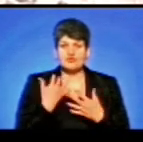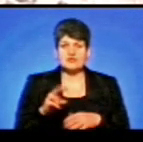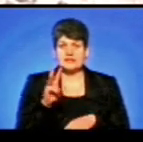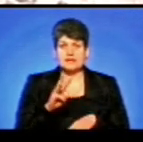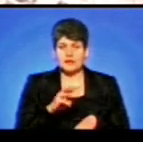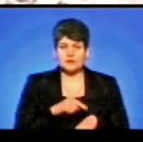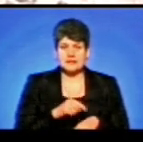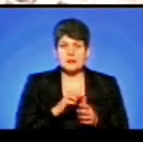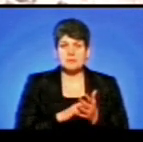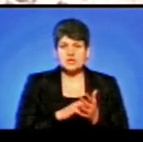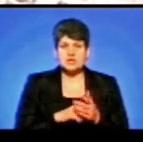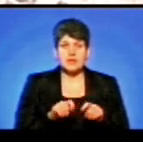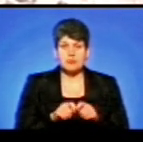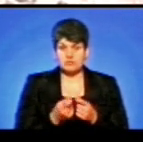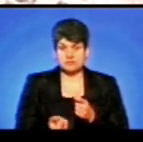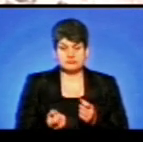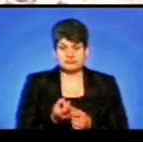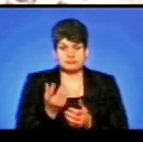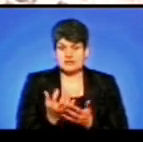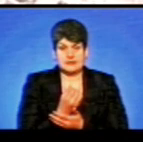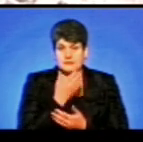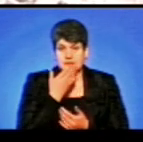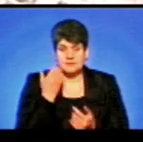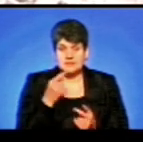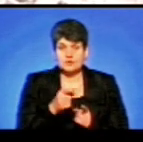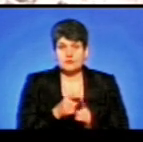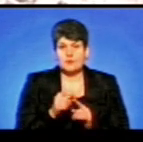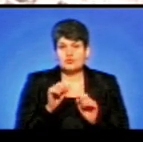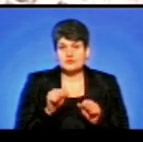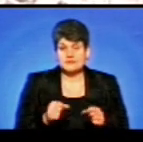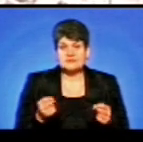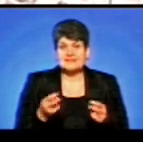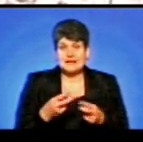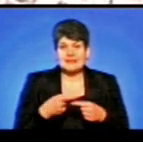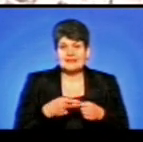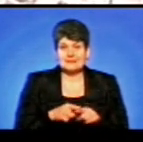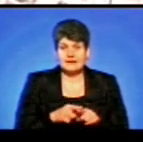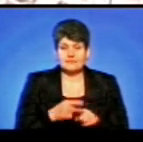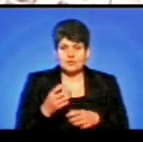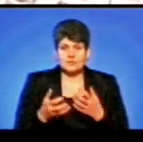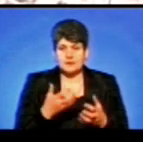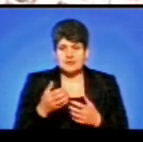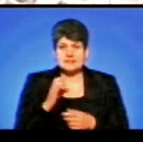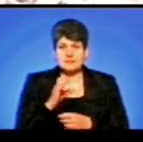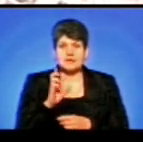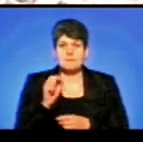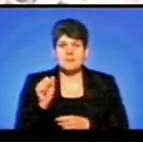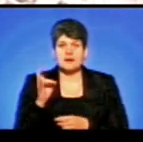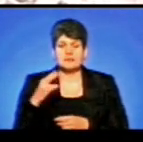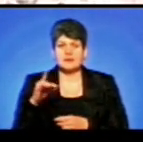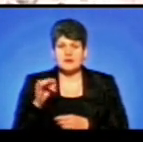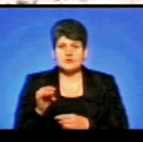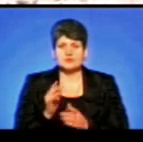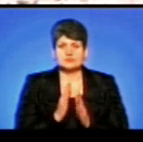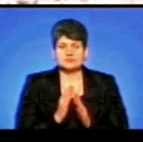години, причини поломки ще не виявили. За його словами, можливо, доведеться спеціальною технікою переривати проспект Степана Бандери, щоб